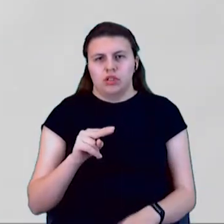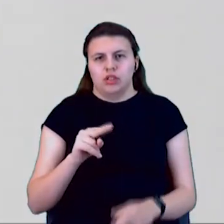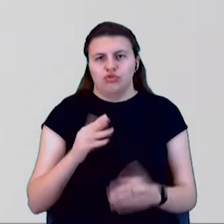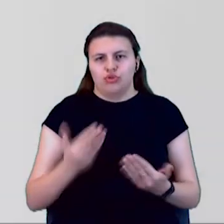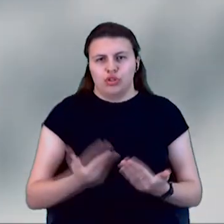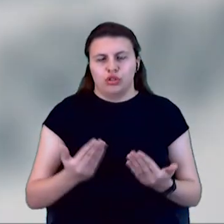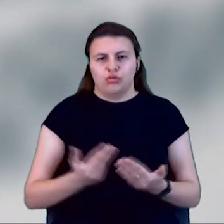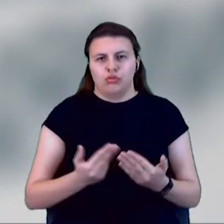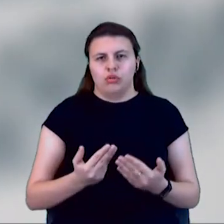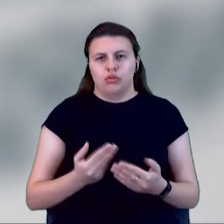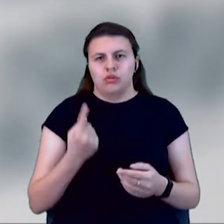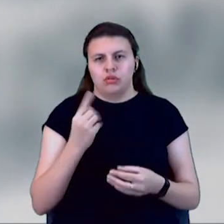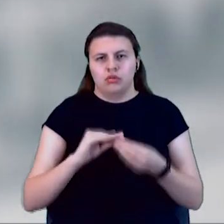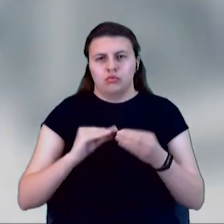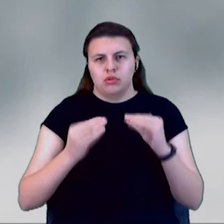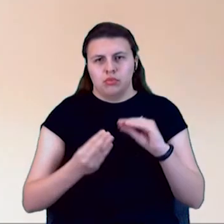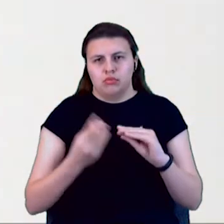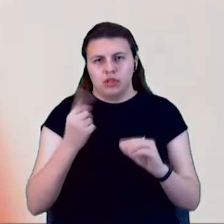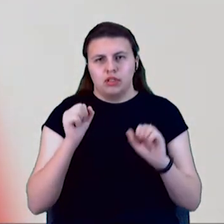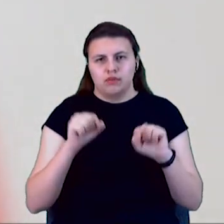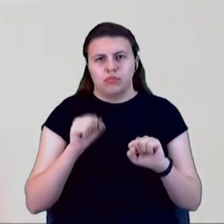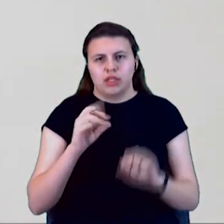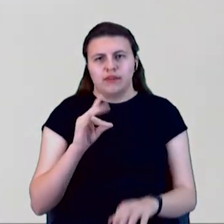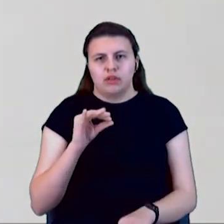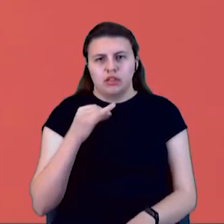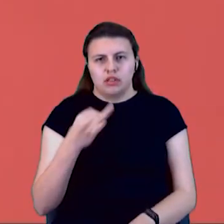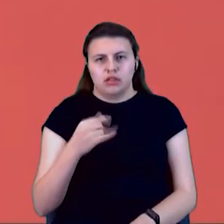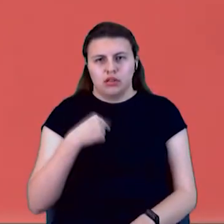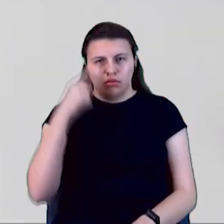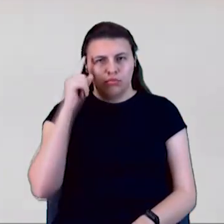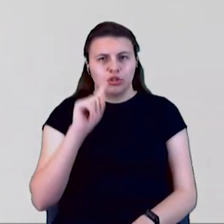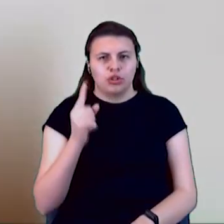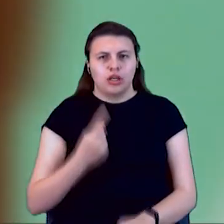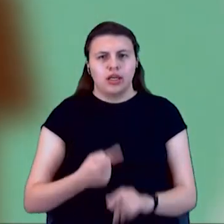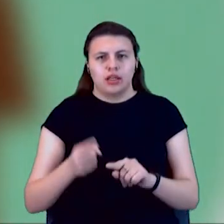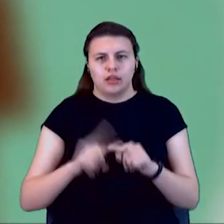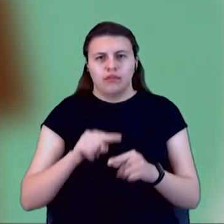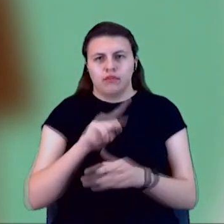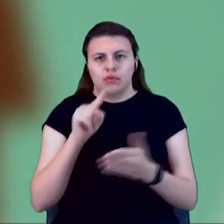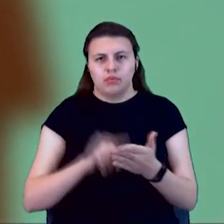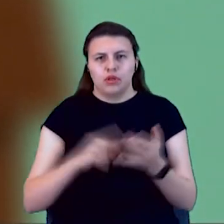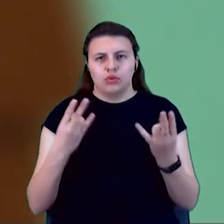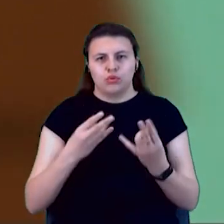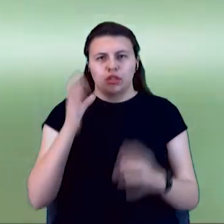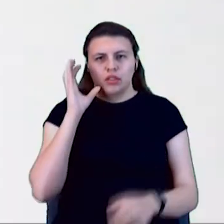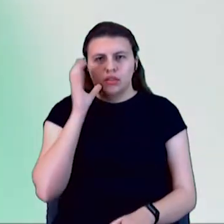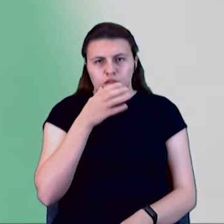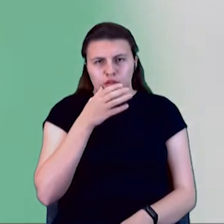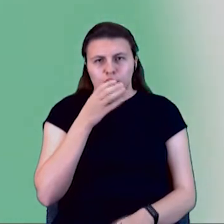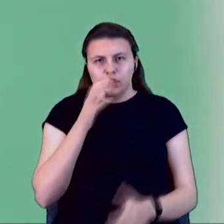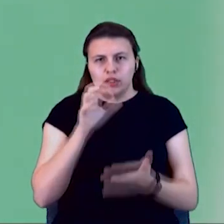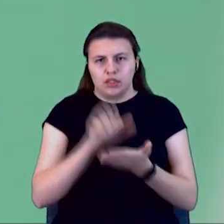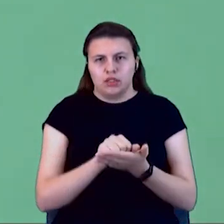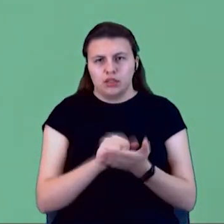з можливостей для інвестицій. Я думаю, що цим питання потрібно займатися, приймати йому должне внимання.